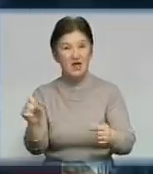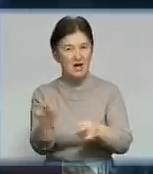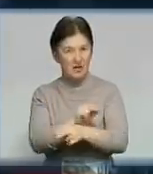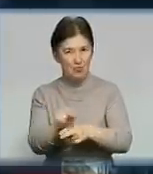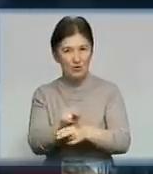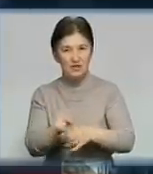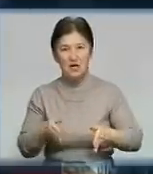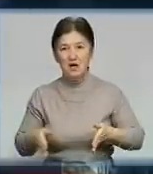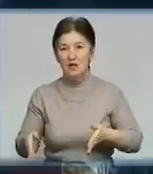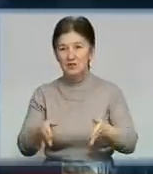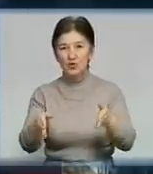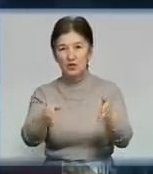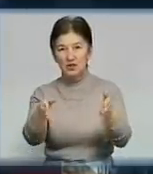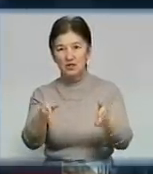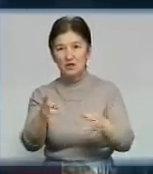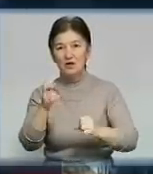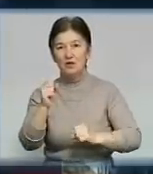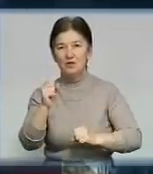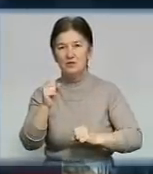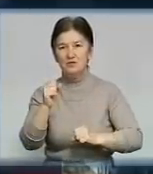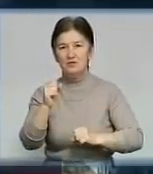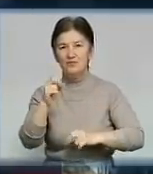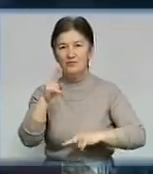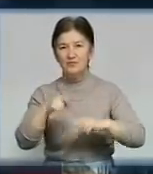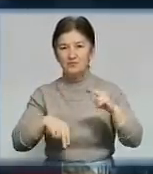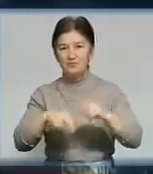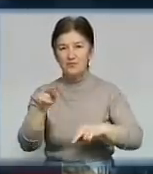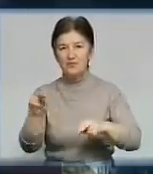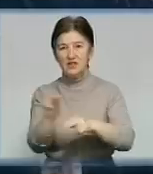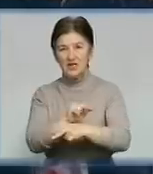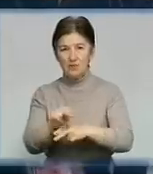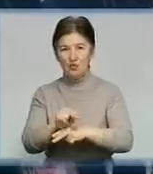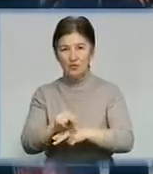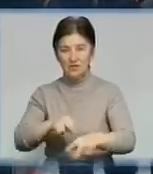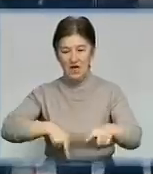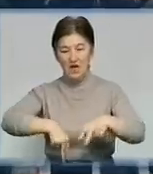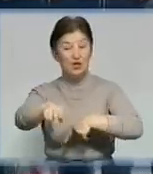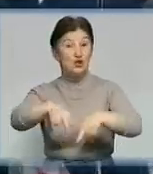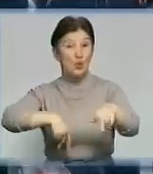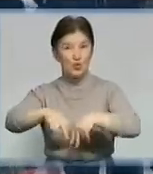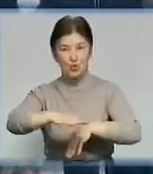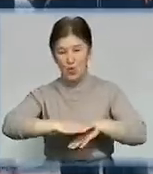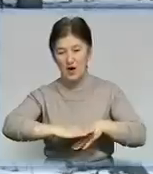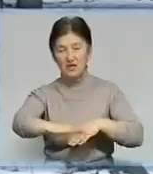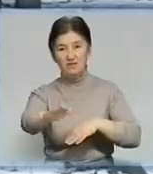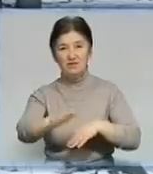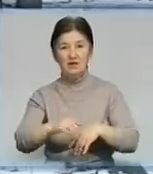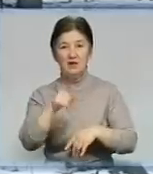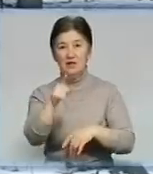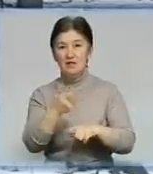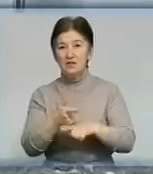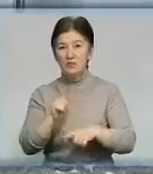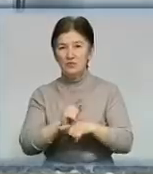на будівництво нових тротуарів, на ремонт тротуарів. На відміну від місцевих посадовців, знам'янчан турбуючий